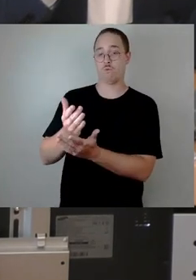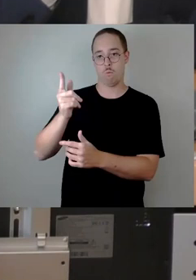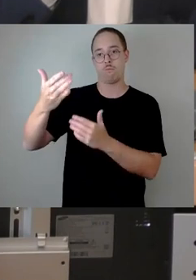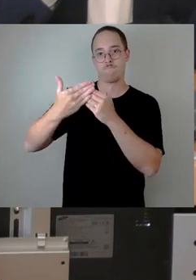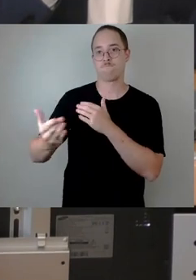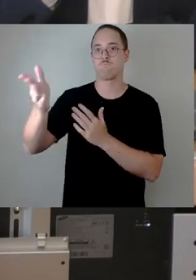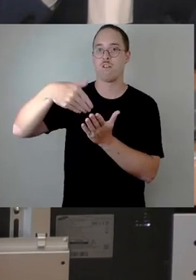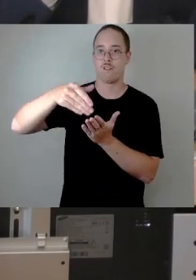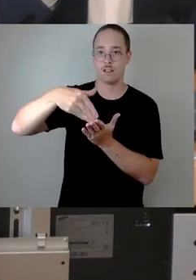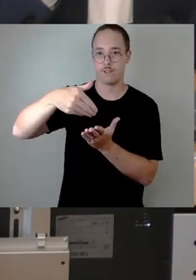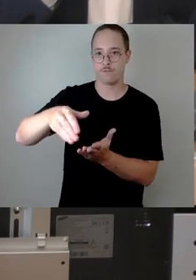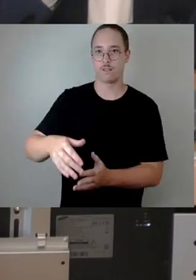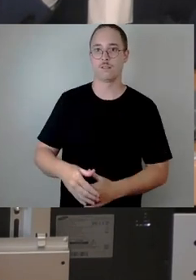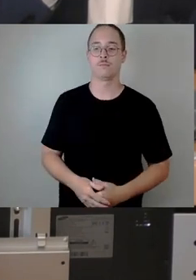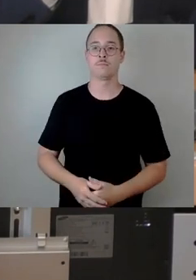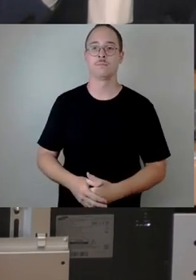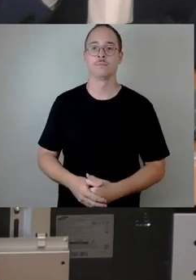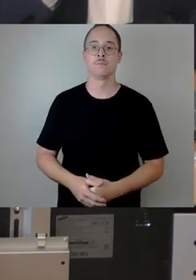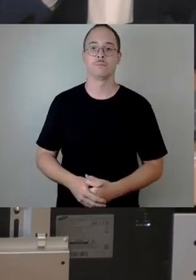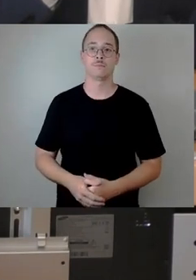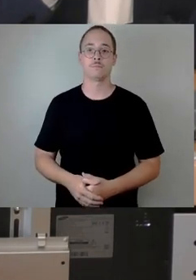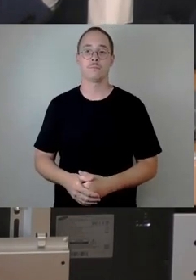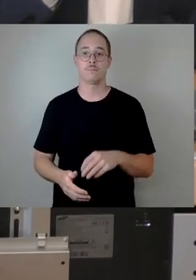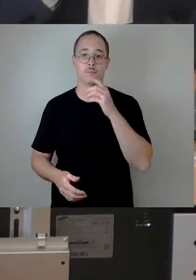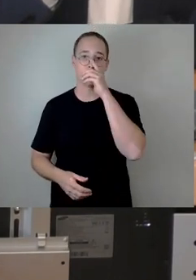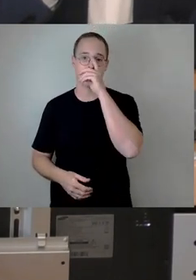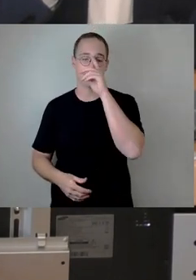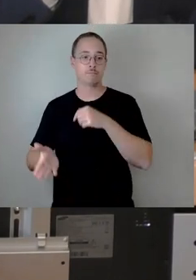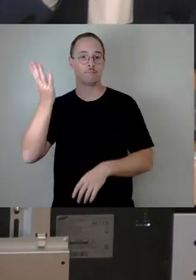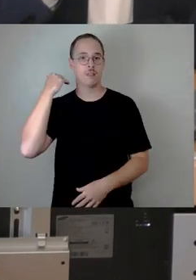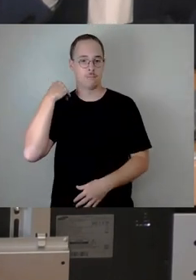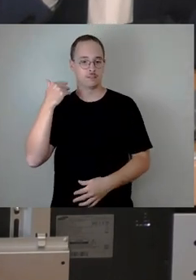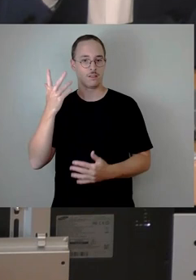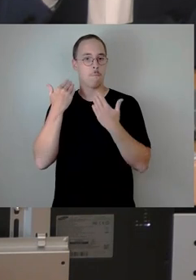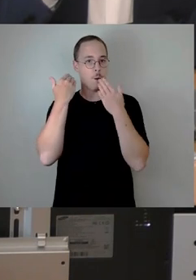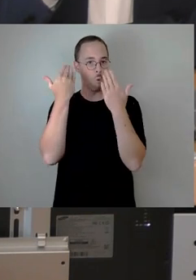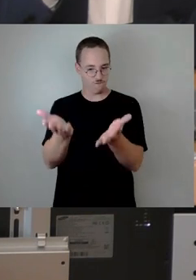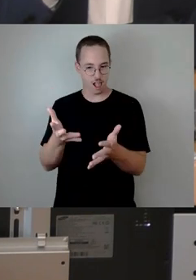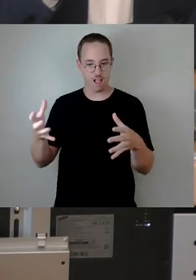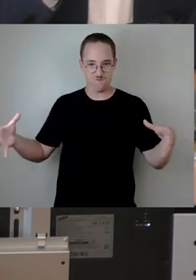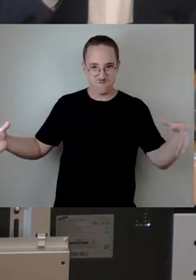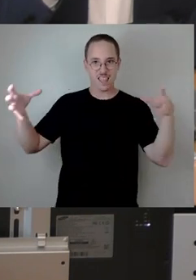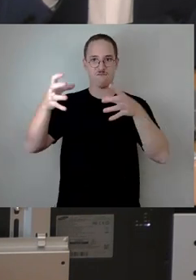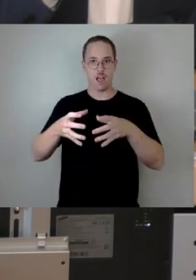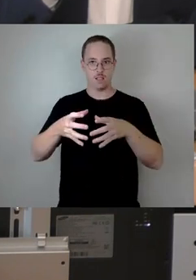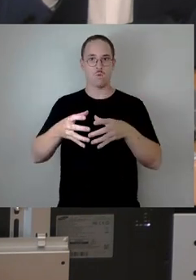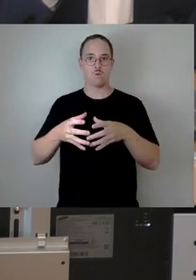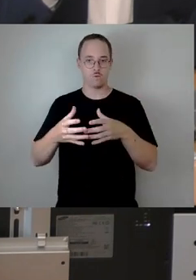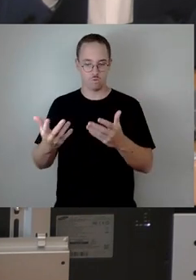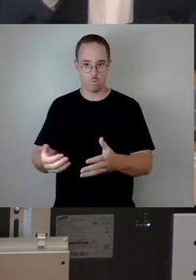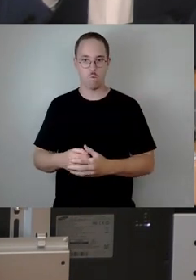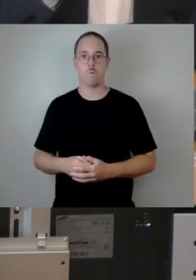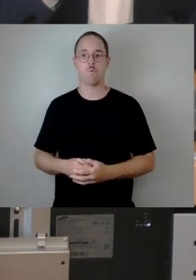nie gab es seit der Wiedervereinigung eine so konstruktive und vertrauensvolle Zusammenarbeit mit den